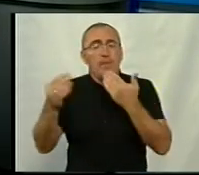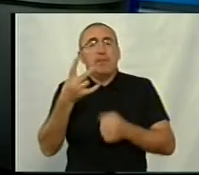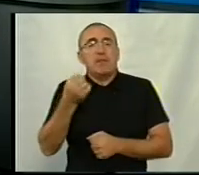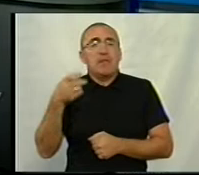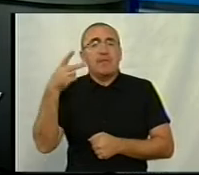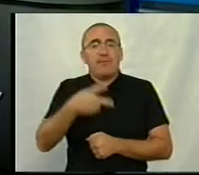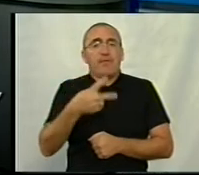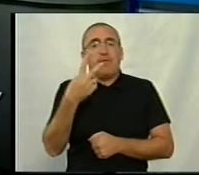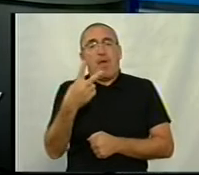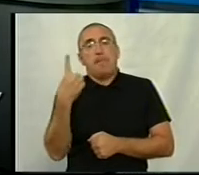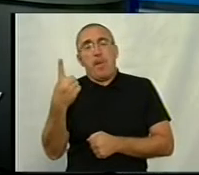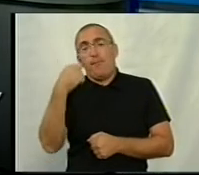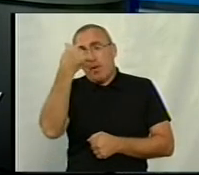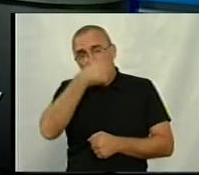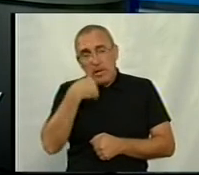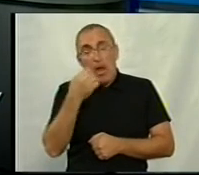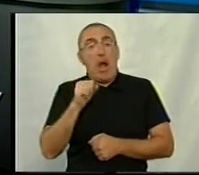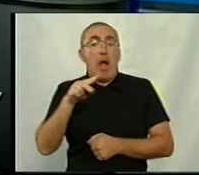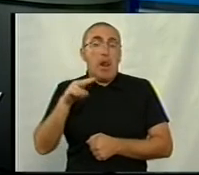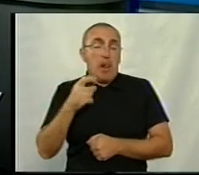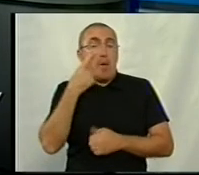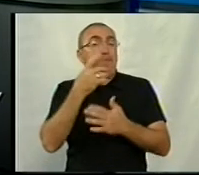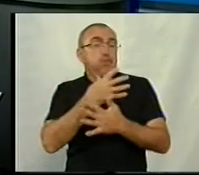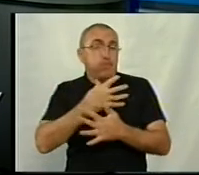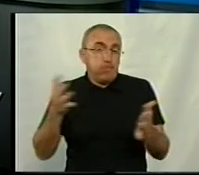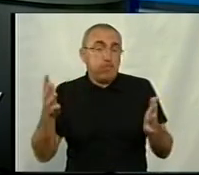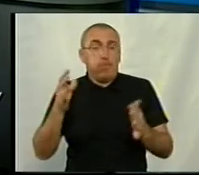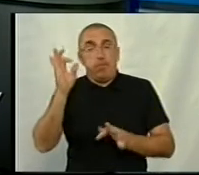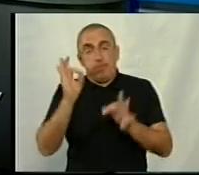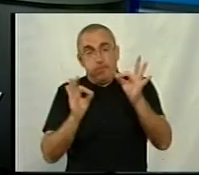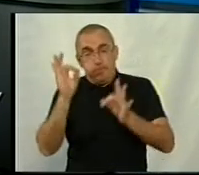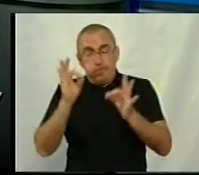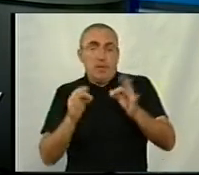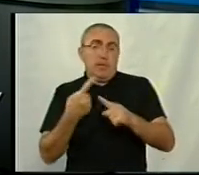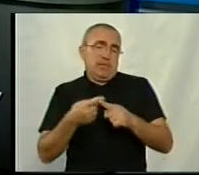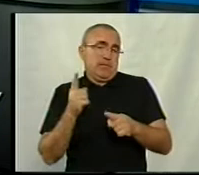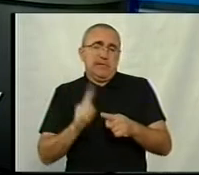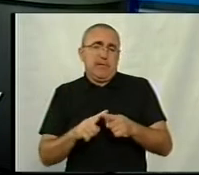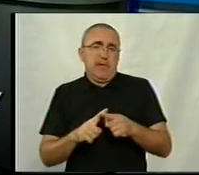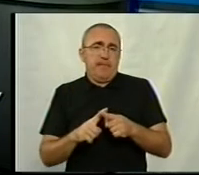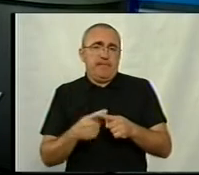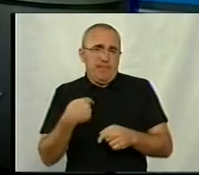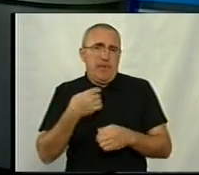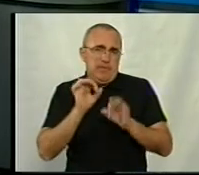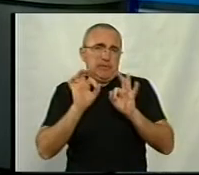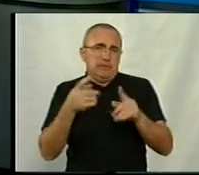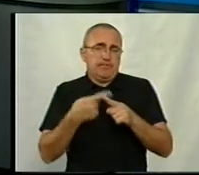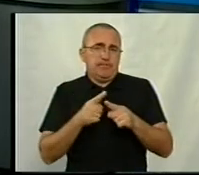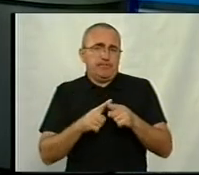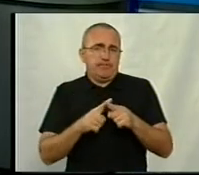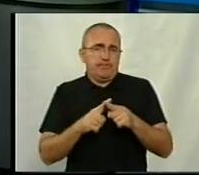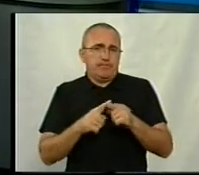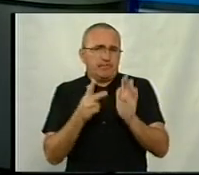2021 рік. Але більшість в процентному відношенні, це, ну, я так, скажімо так, Тетяна,